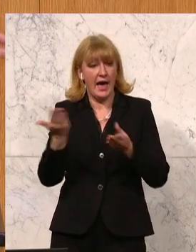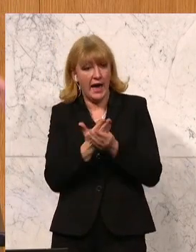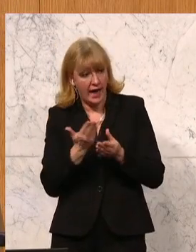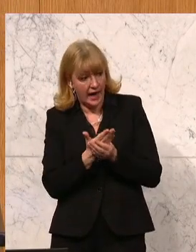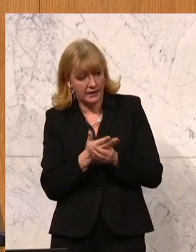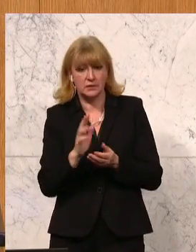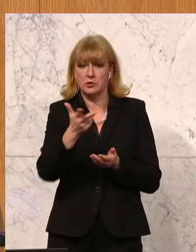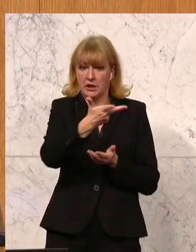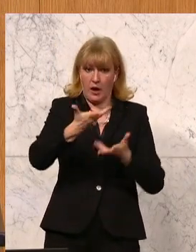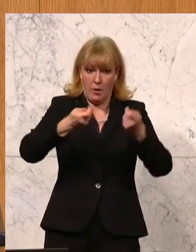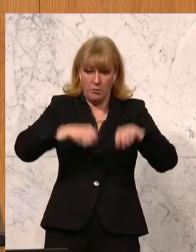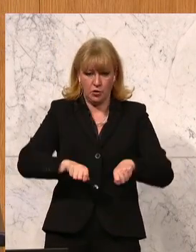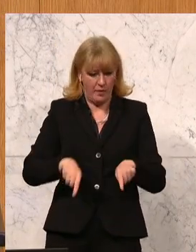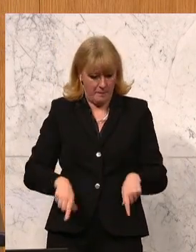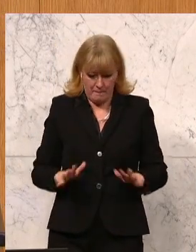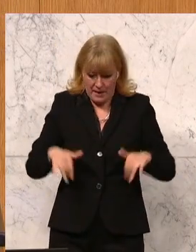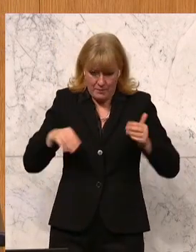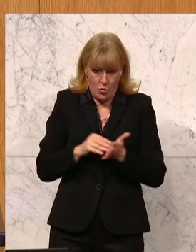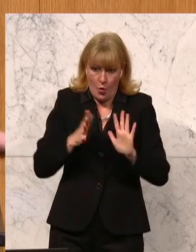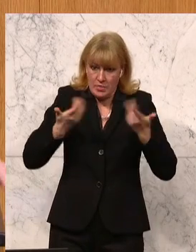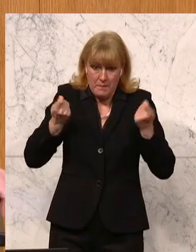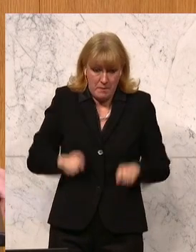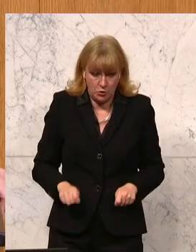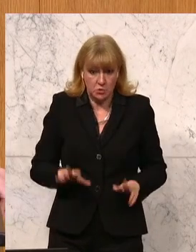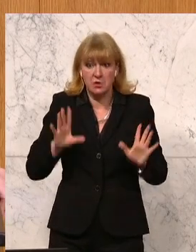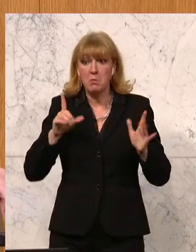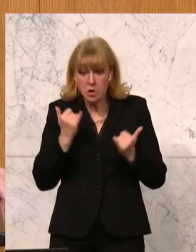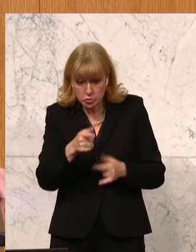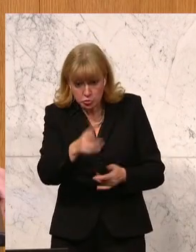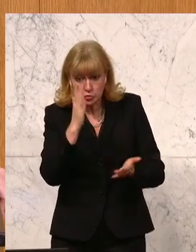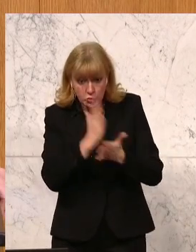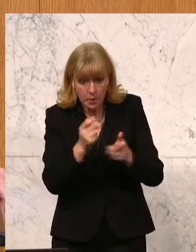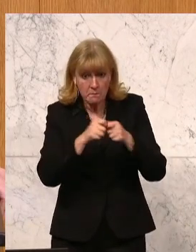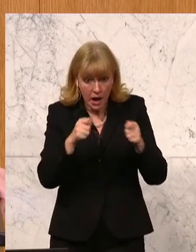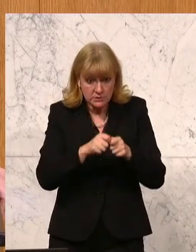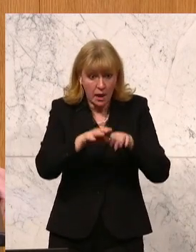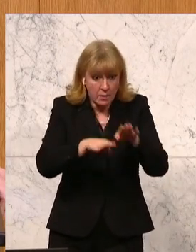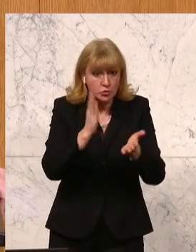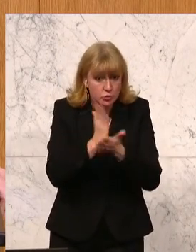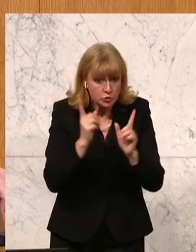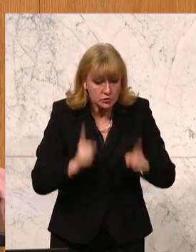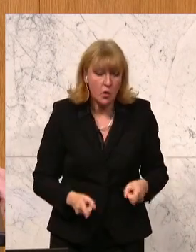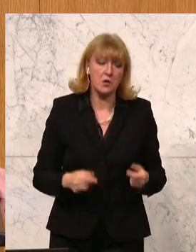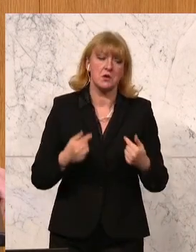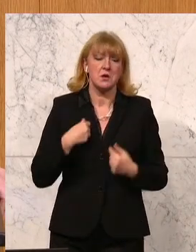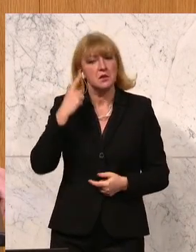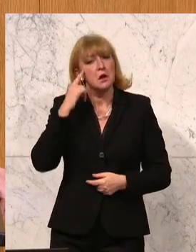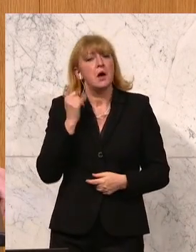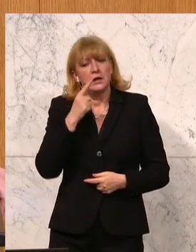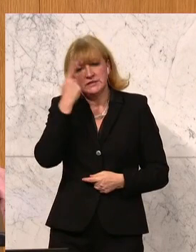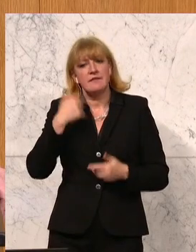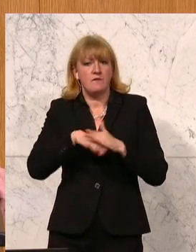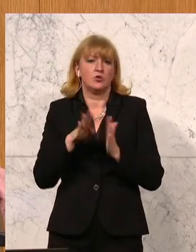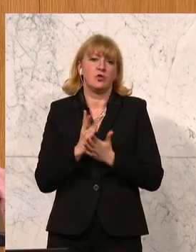Trilog beschlossen ist, aber noch nicht im Parlament beschlossen ist, wie weit sollen wir hier auch schon Maßnahmen setzen. Ich persönlich glaube, es ist durchaus sehr sinnvoll, auch hier